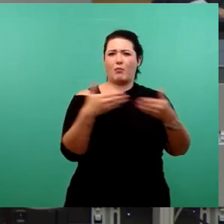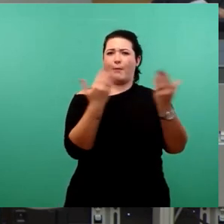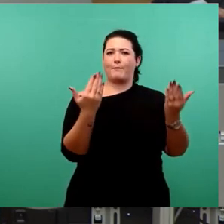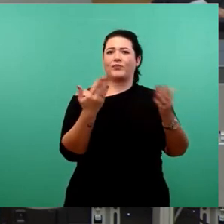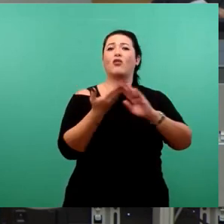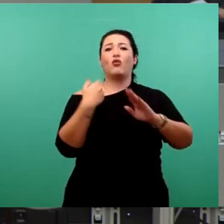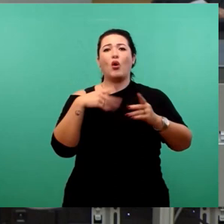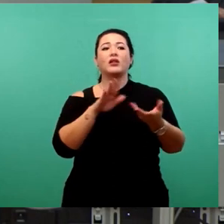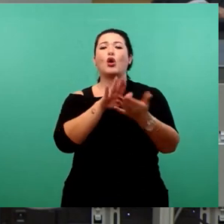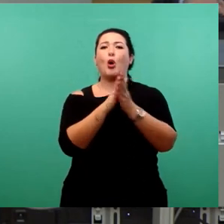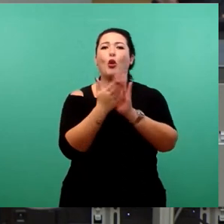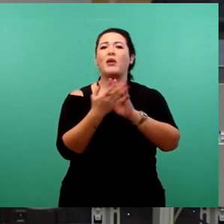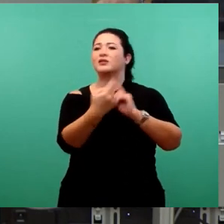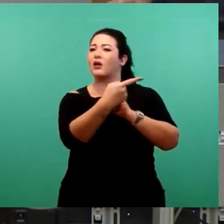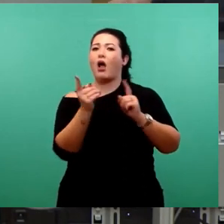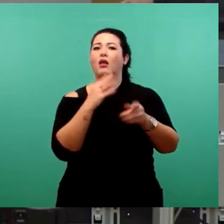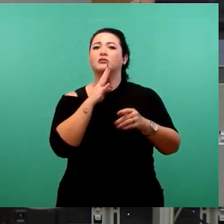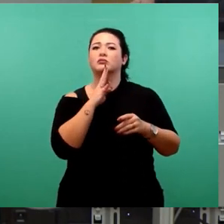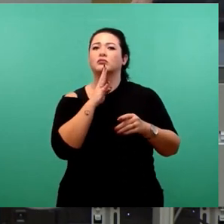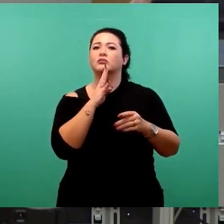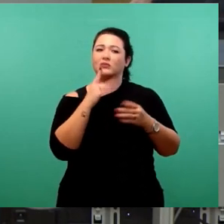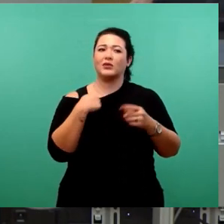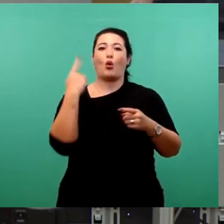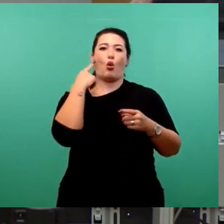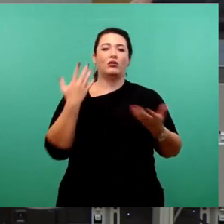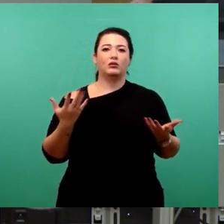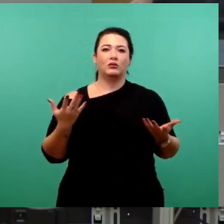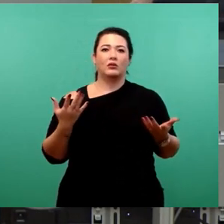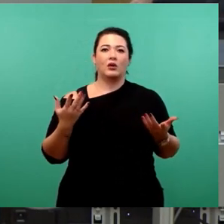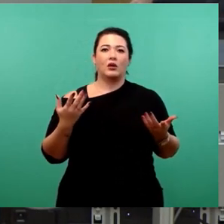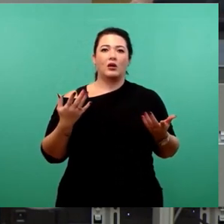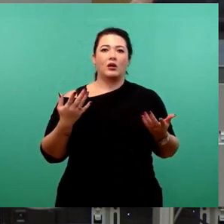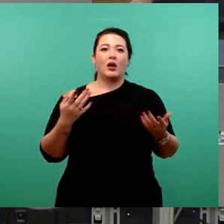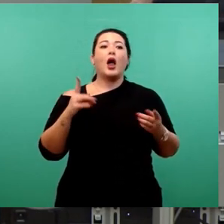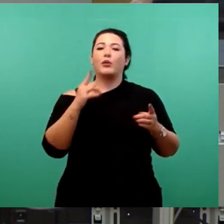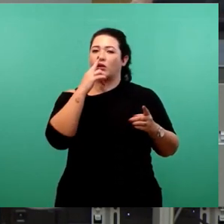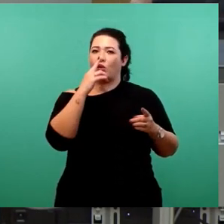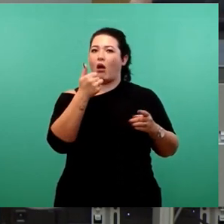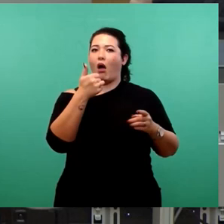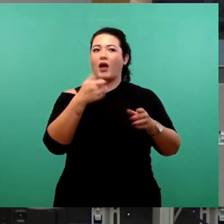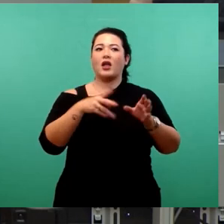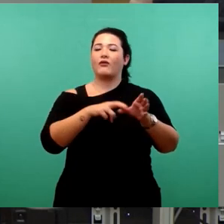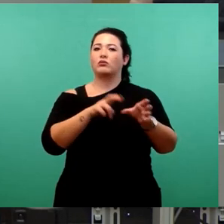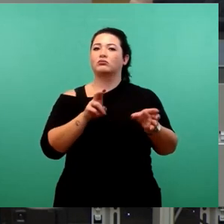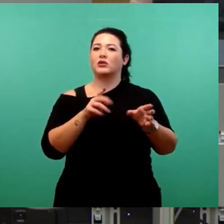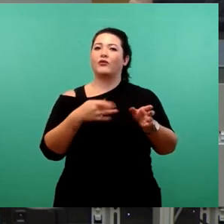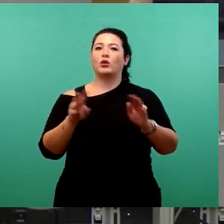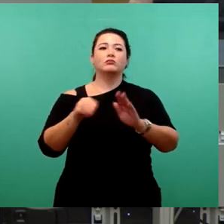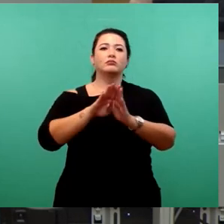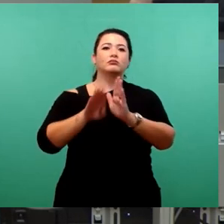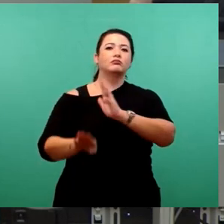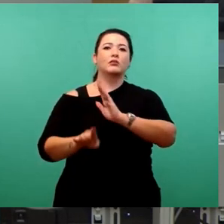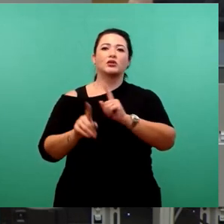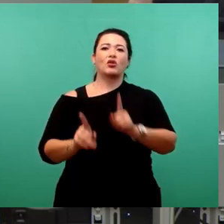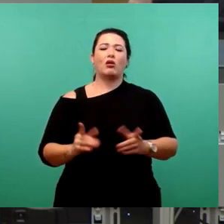beidseitiger Verzicht. Ich hörte nicht, es ist einer verzichtet oder auf einen wird verzichtet. Die CDU spricht